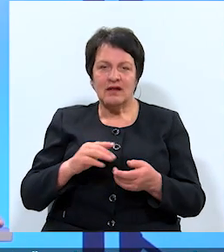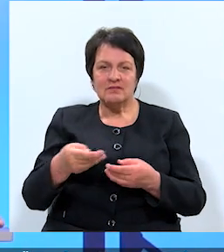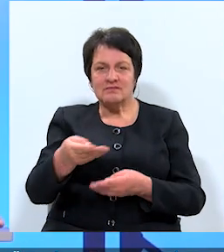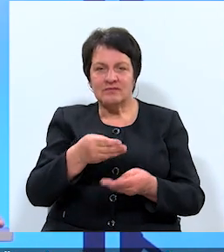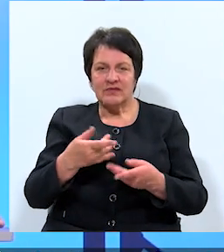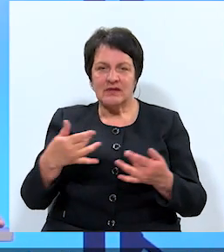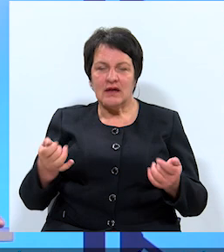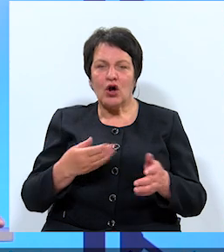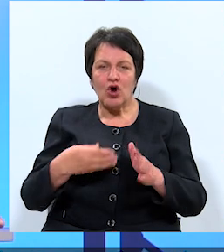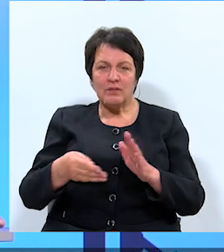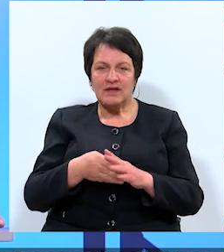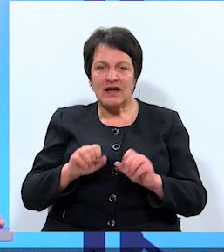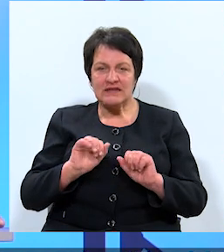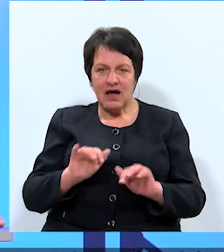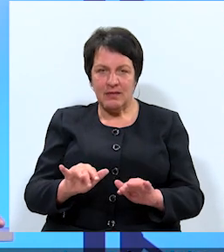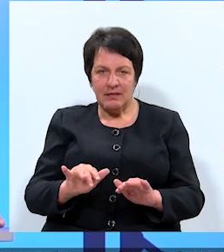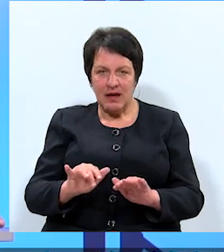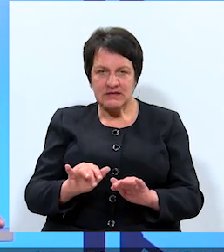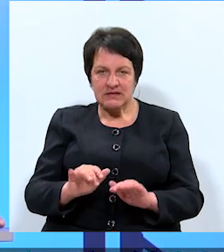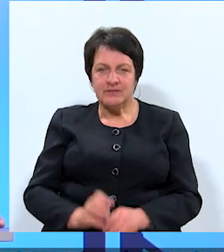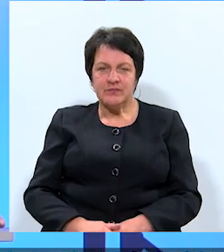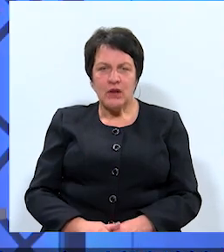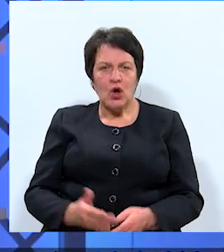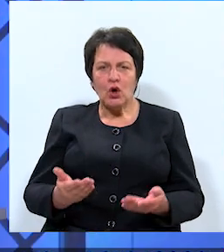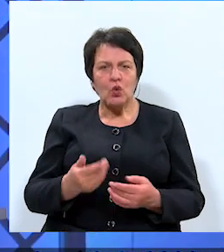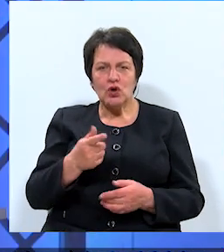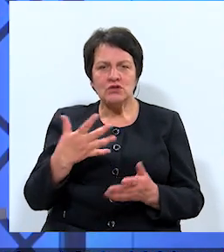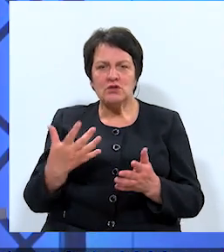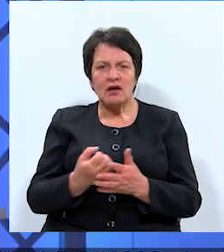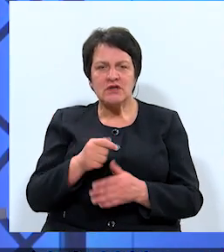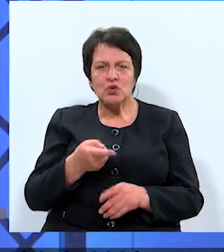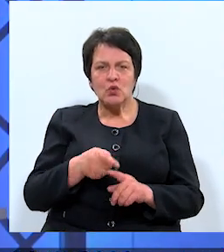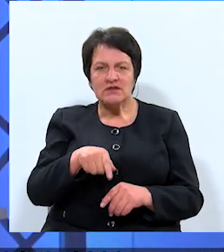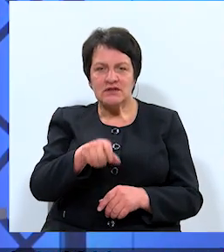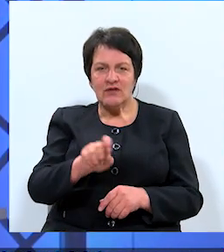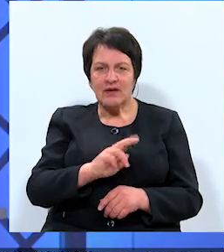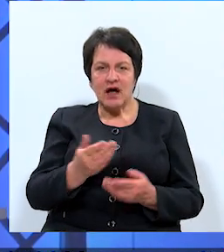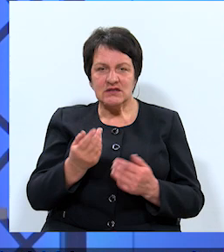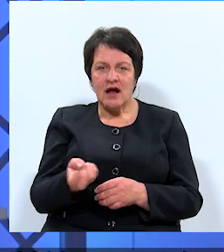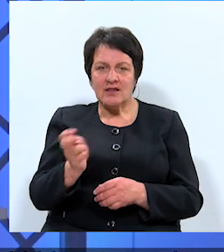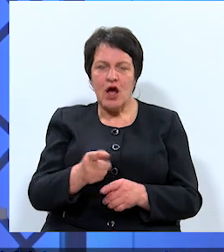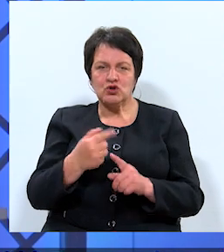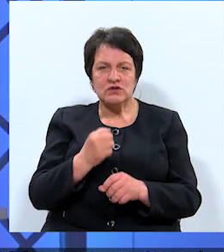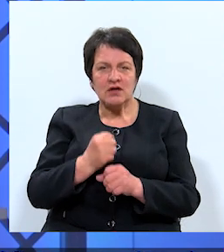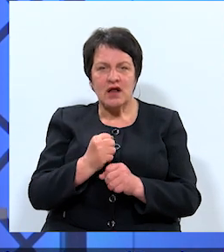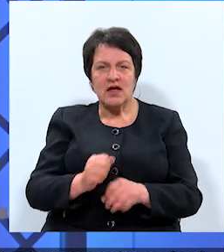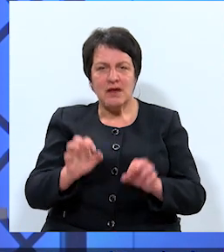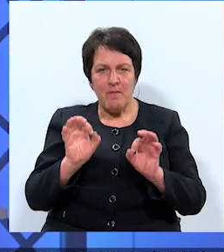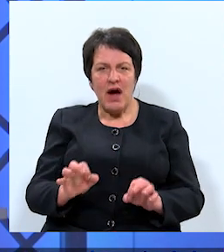darbībās, kā arī citu politikļu atgrūdību. Kur jūs ņemsiet tos cilvēkus, kas tagad nāks un strādās pareizi?